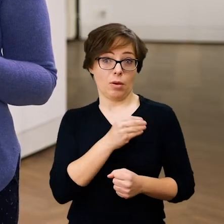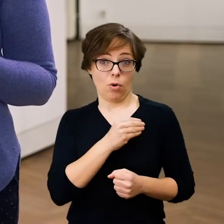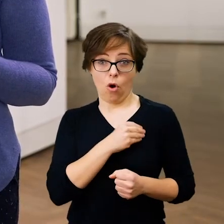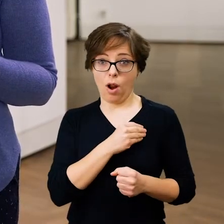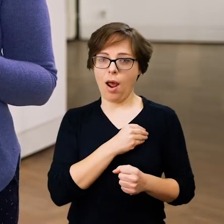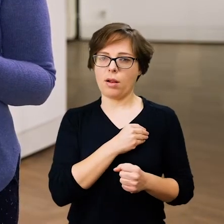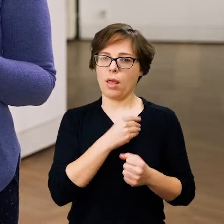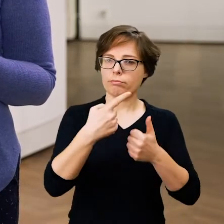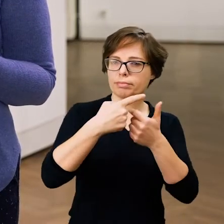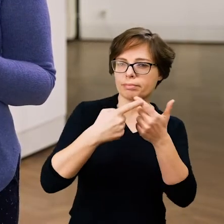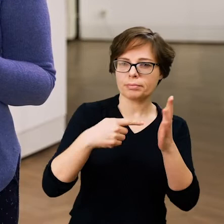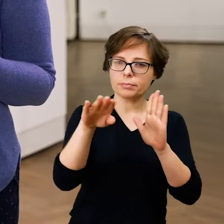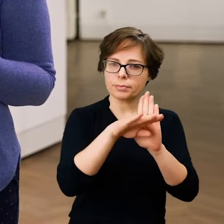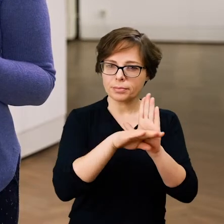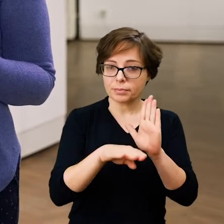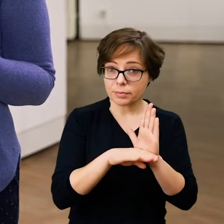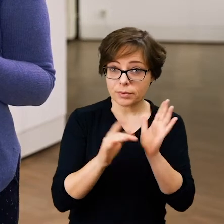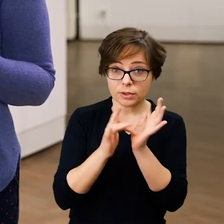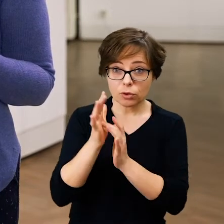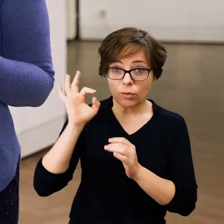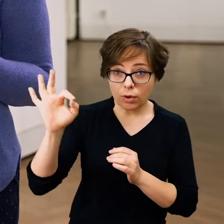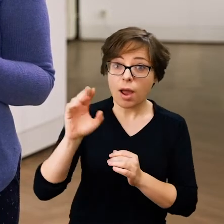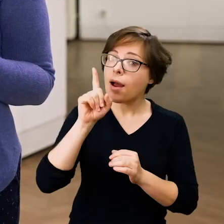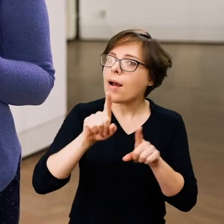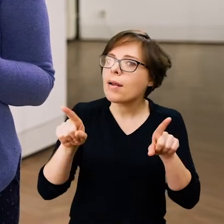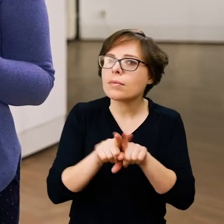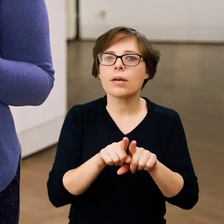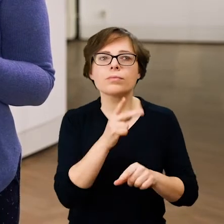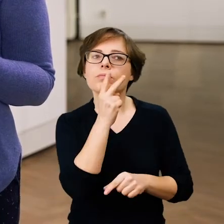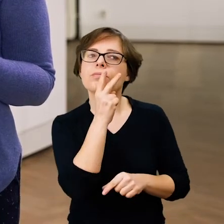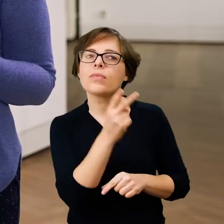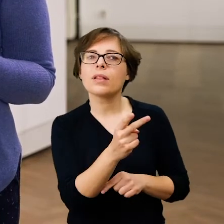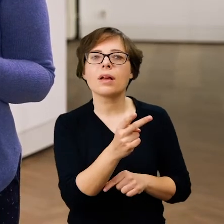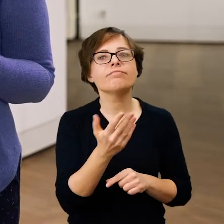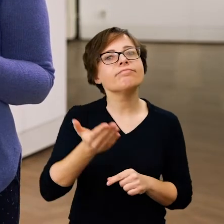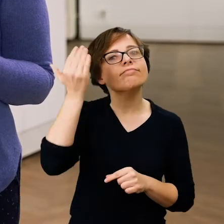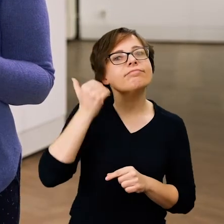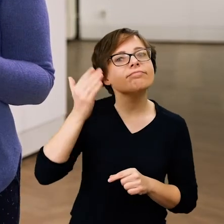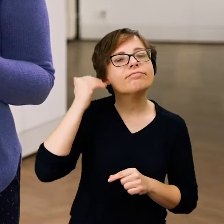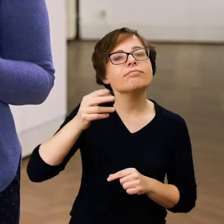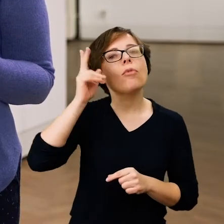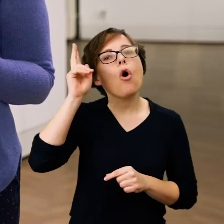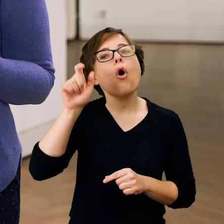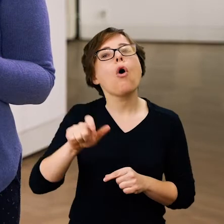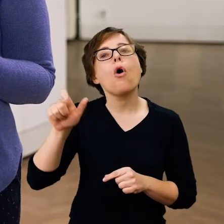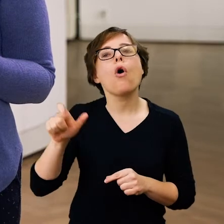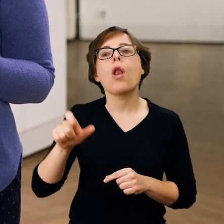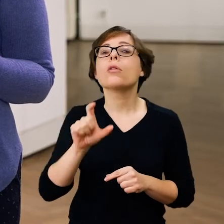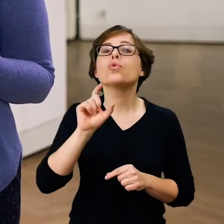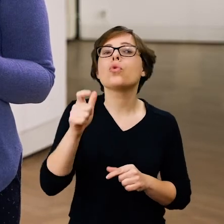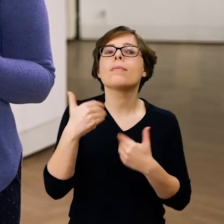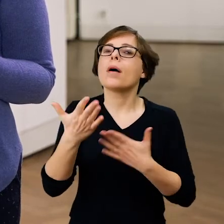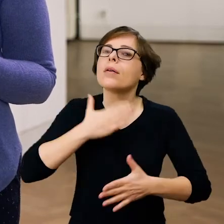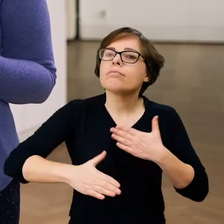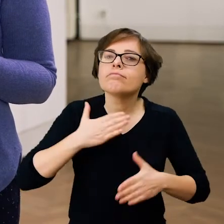moralnych, ale możemy również dostrzec odprysk wiedzy o tym, co cieszyło ówczesnych obywateli